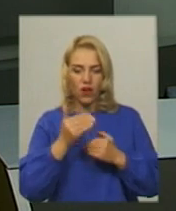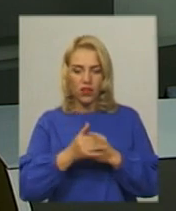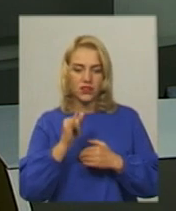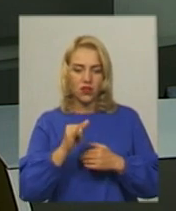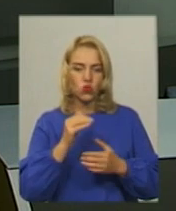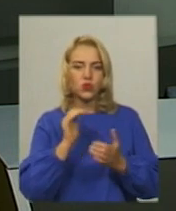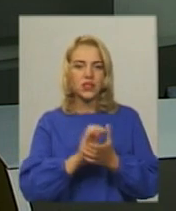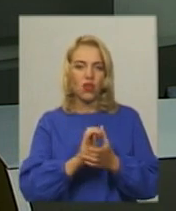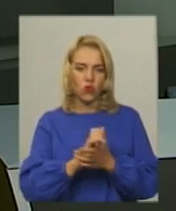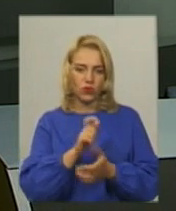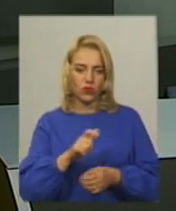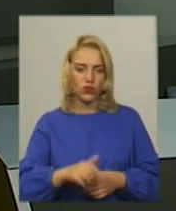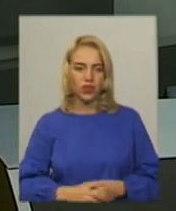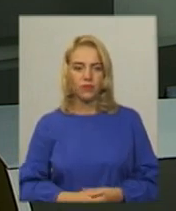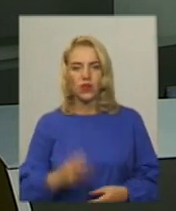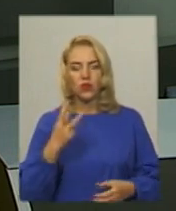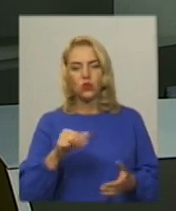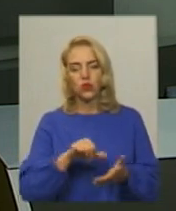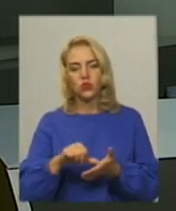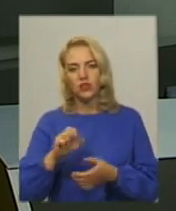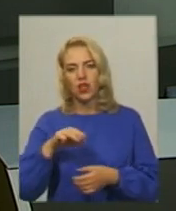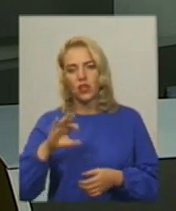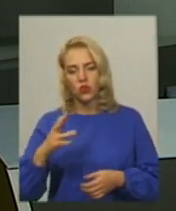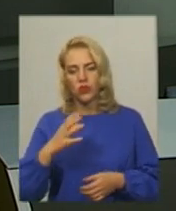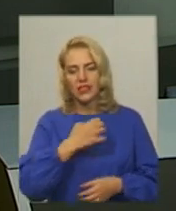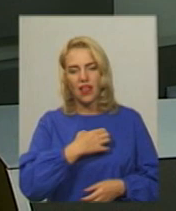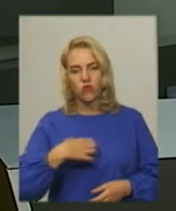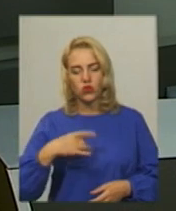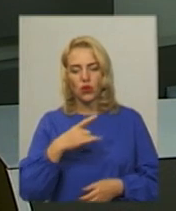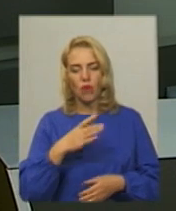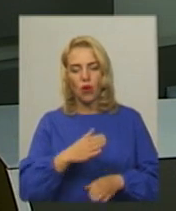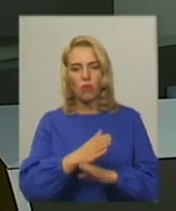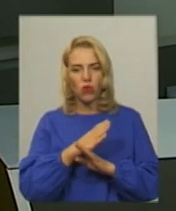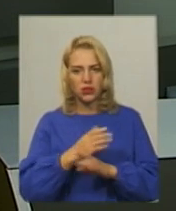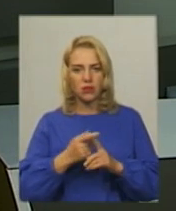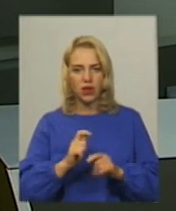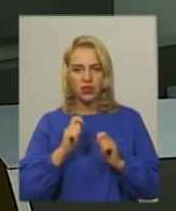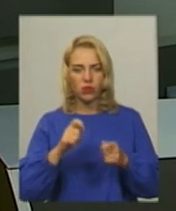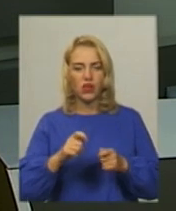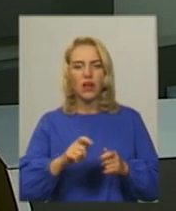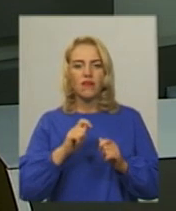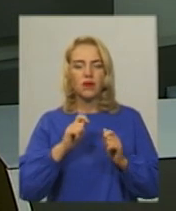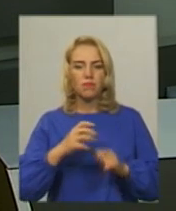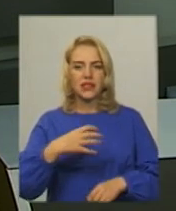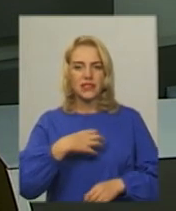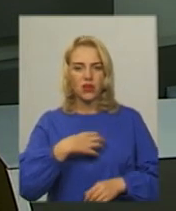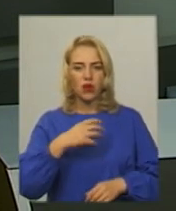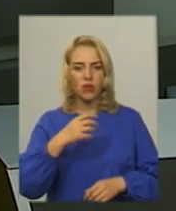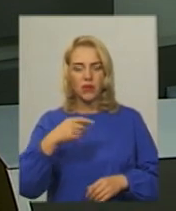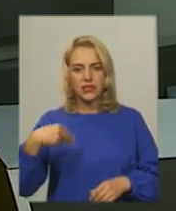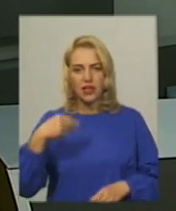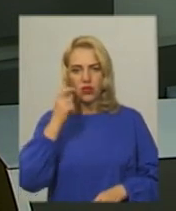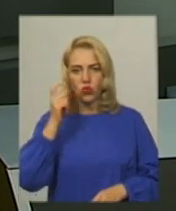невідомо Трьох учасників АТО Славутського району посмертно нагородили відзнаками президента України за участь в